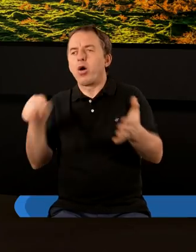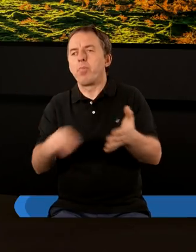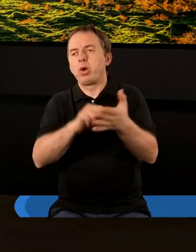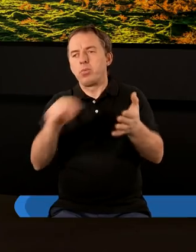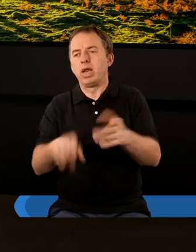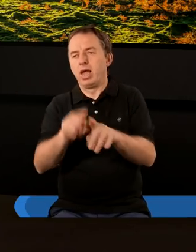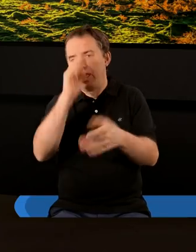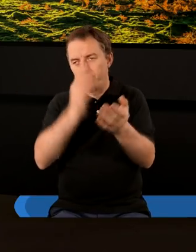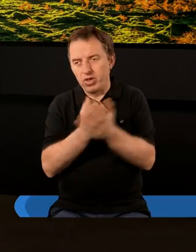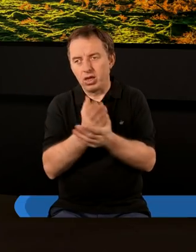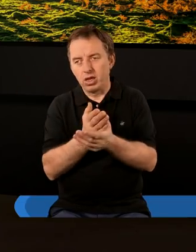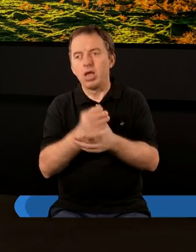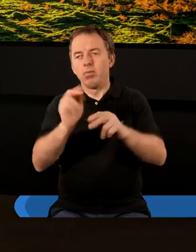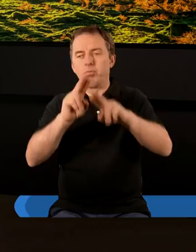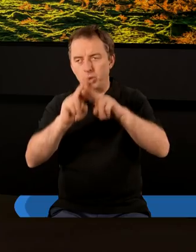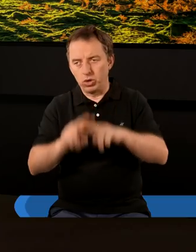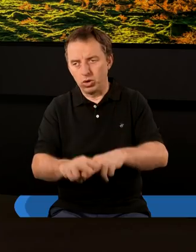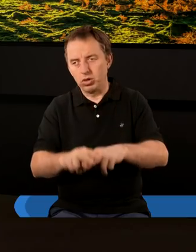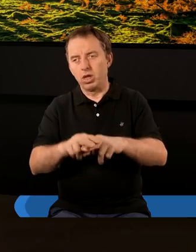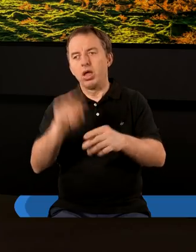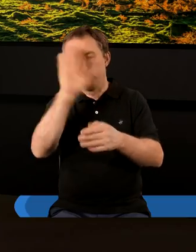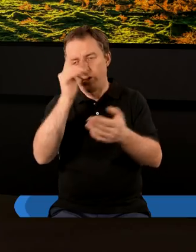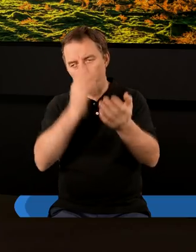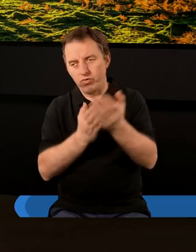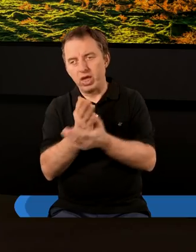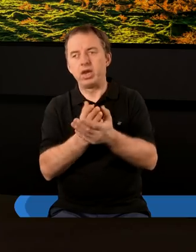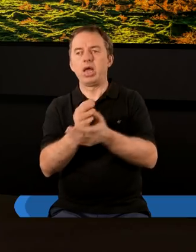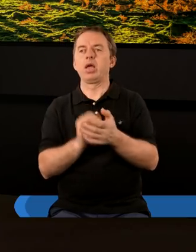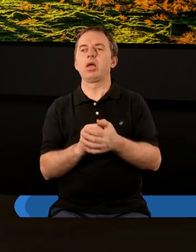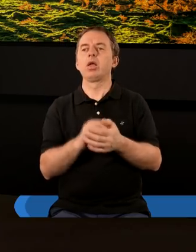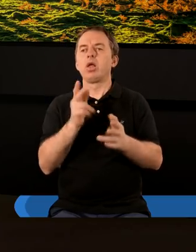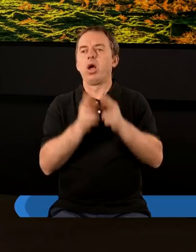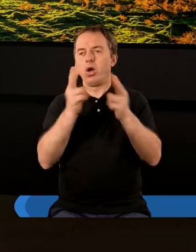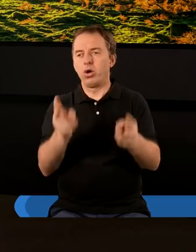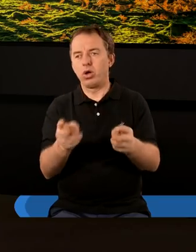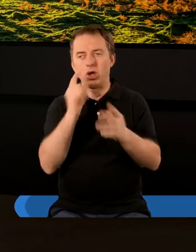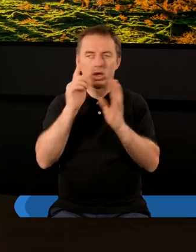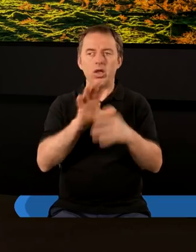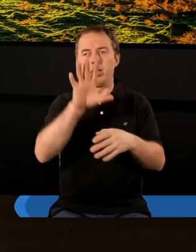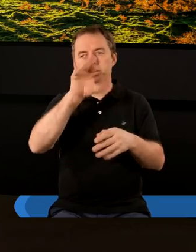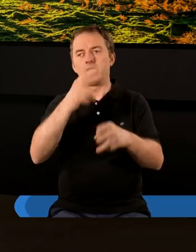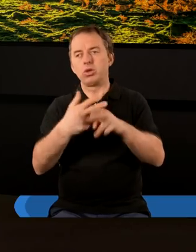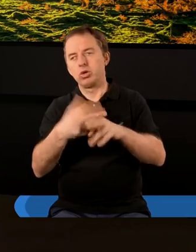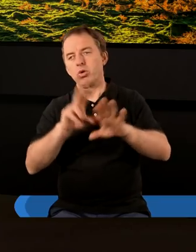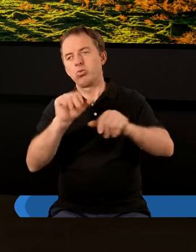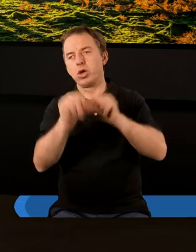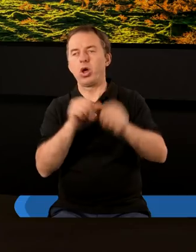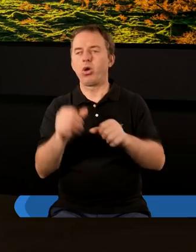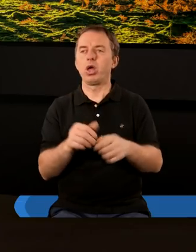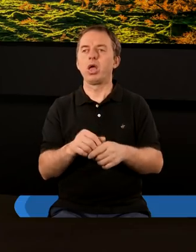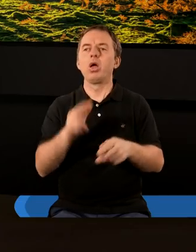twojej wiary, możesz pozostać Bogu wiernym. Ten okres kończy się około roku 538.